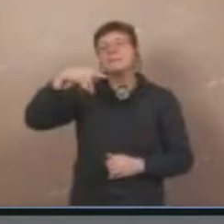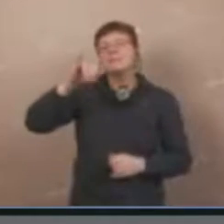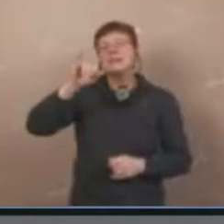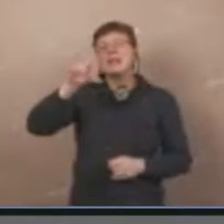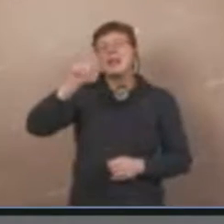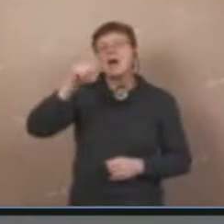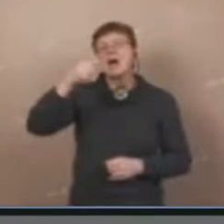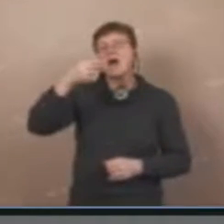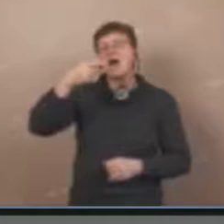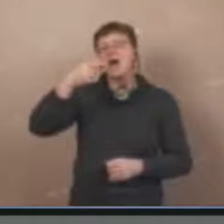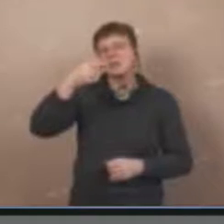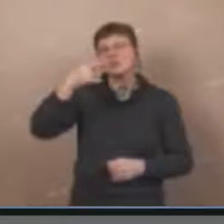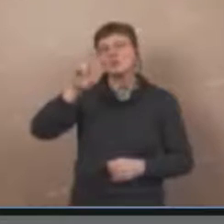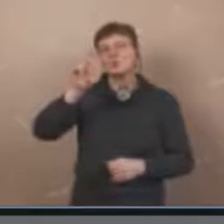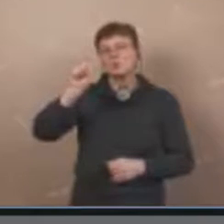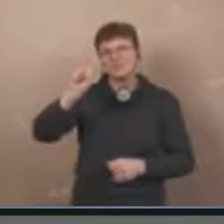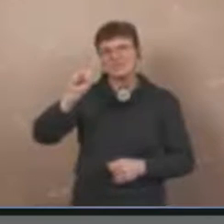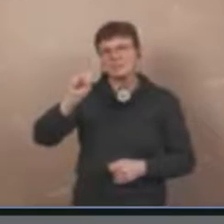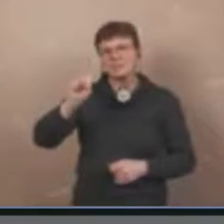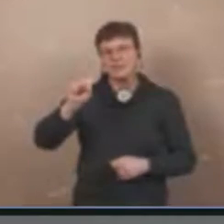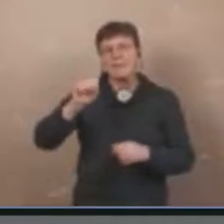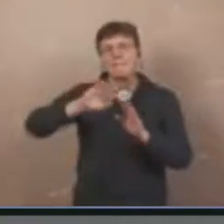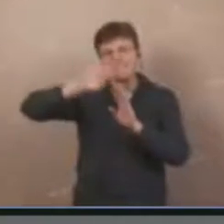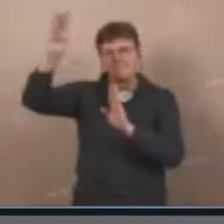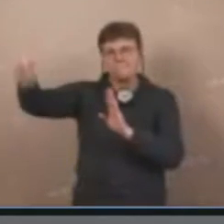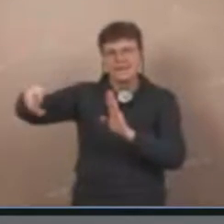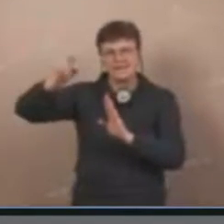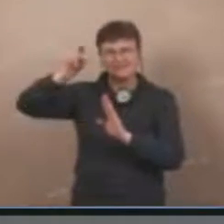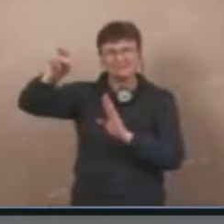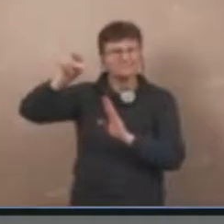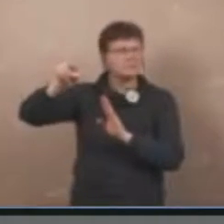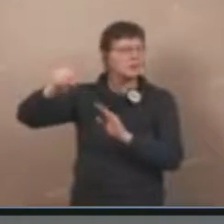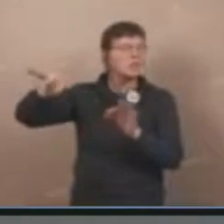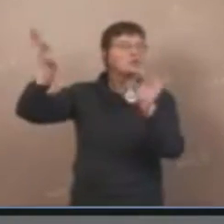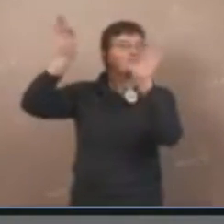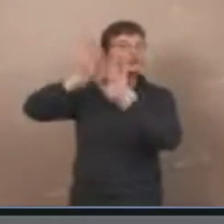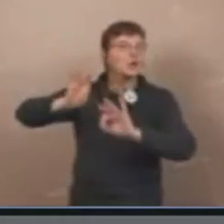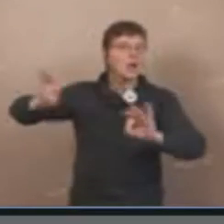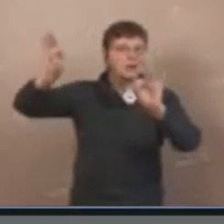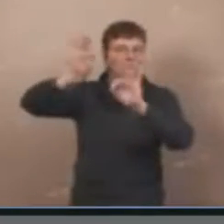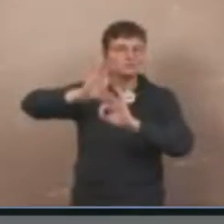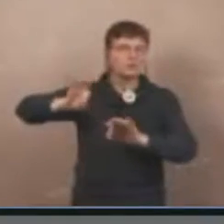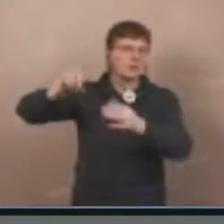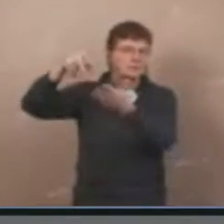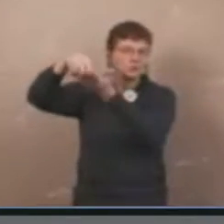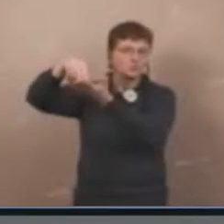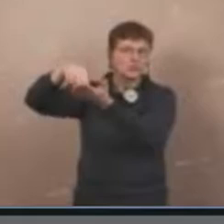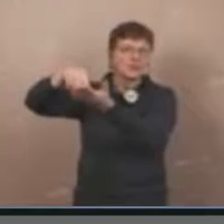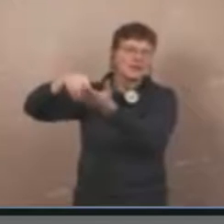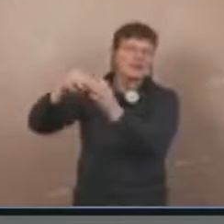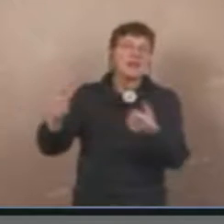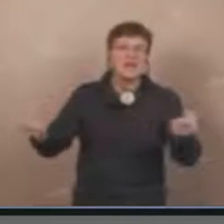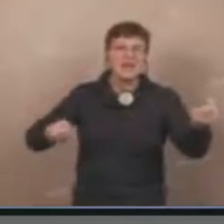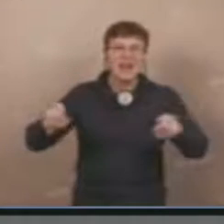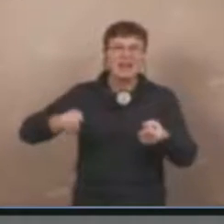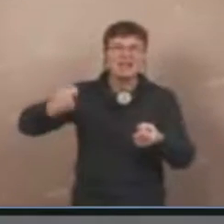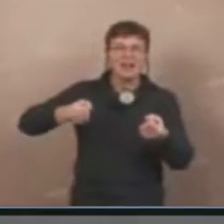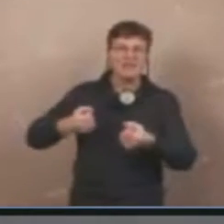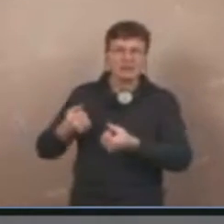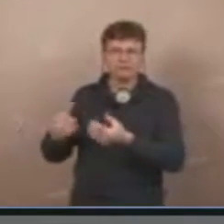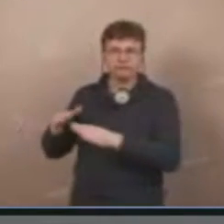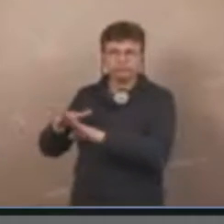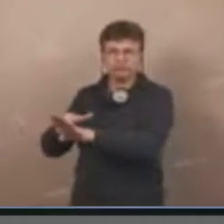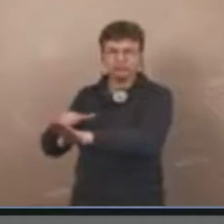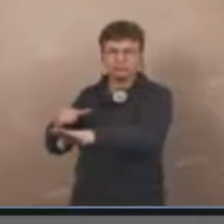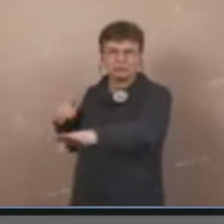wo die Unterhaltsbeer-Zaustände sind, kam erst an der Strasse. Die Strasse ist ziemlich ganz schmull. Da könnte kein